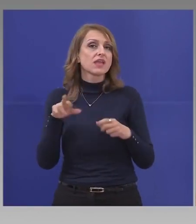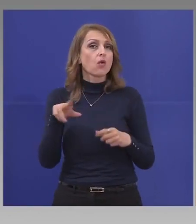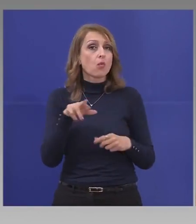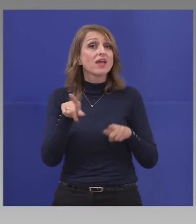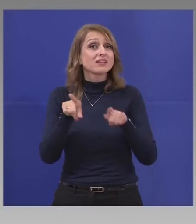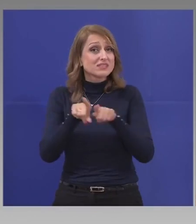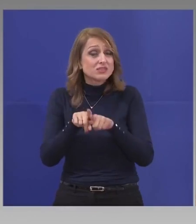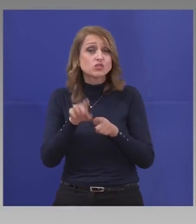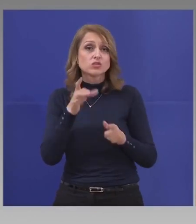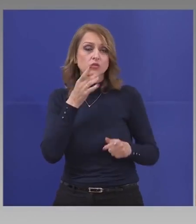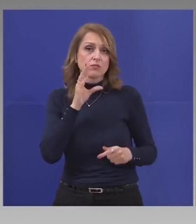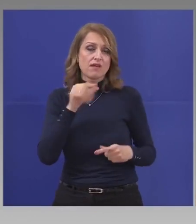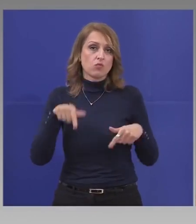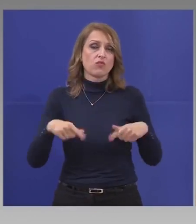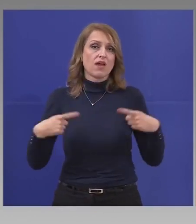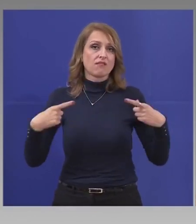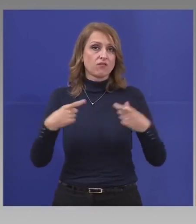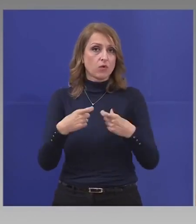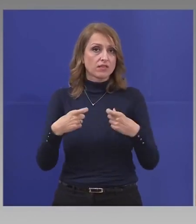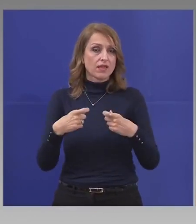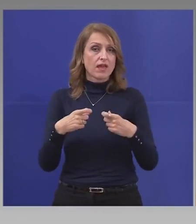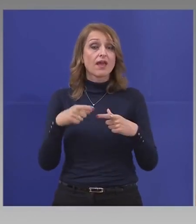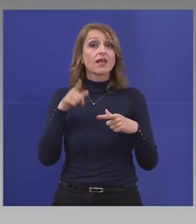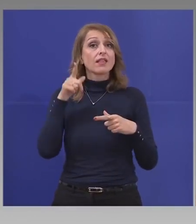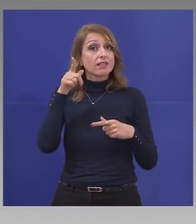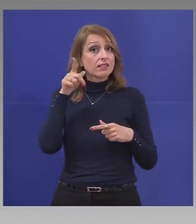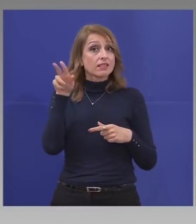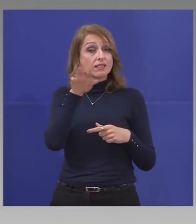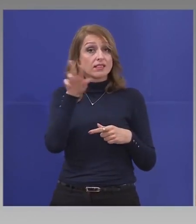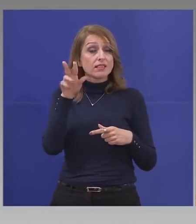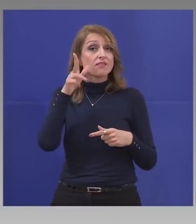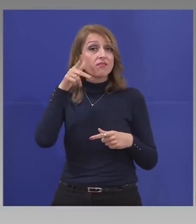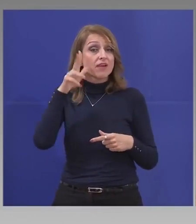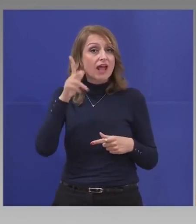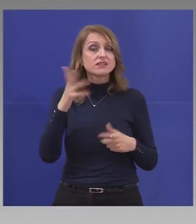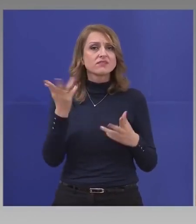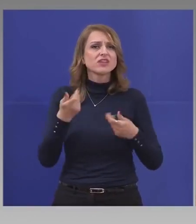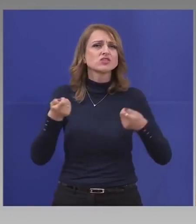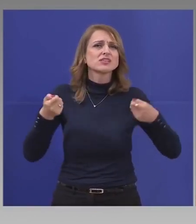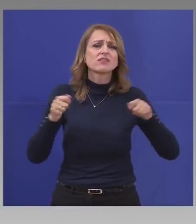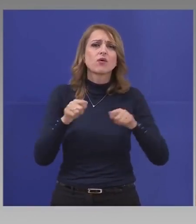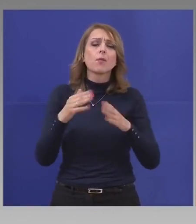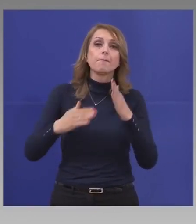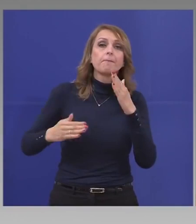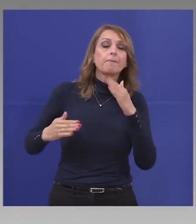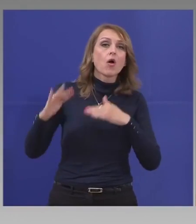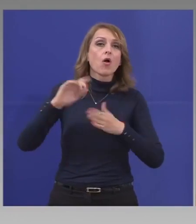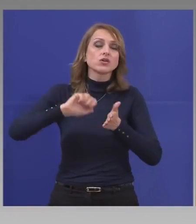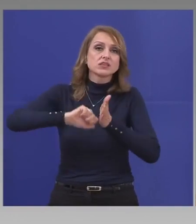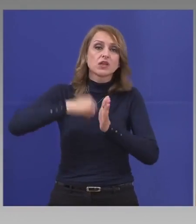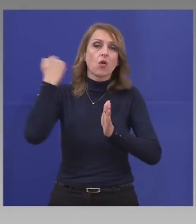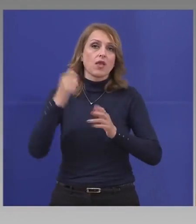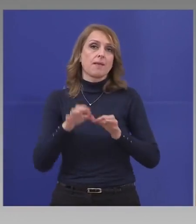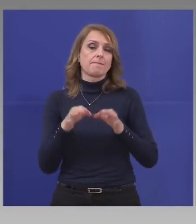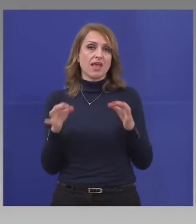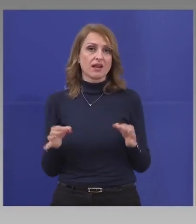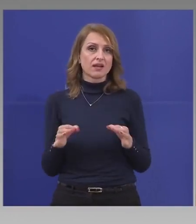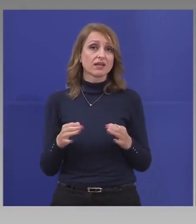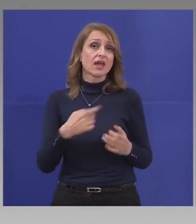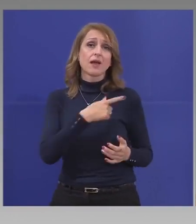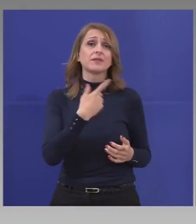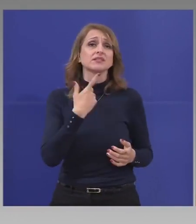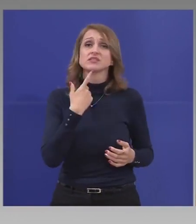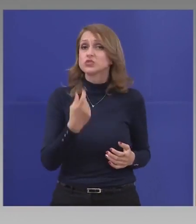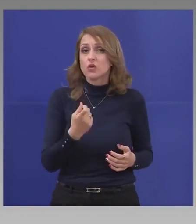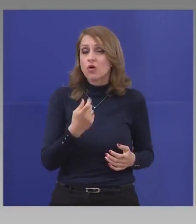Двамата, макар и късно, предпяха наистина панически мерки, включително във Франция, са затворили партвовете. Еми, защото в неделя провеждаха извори